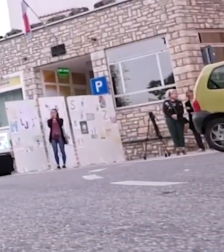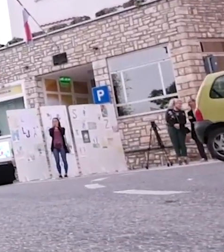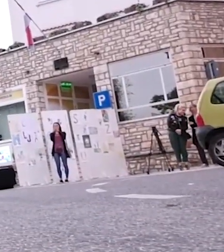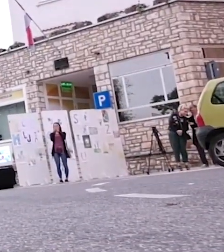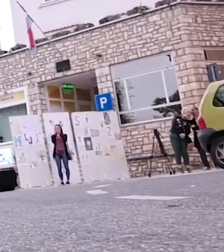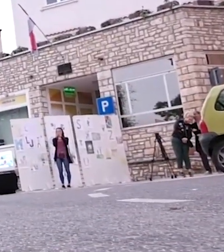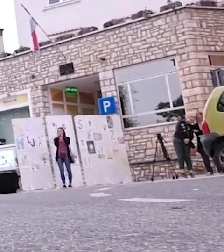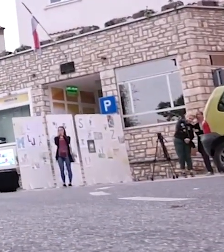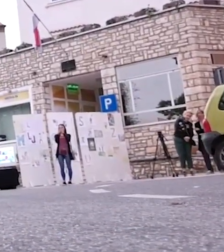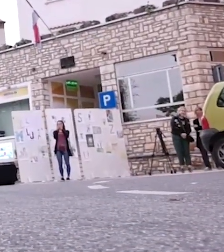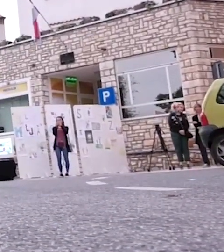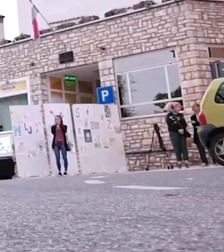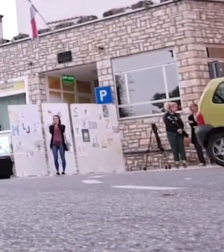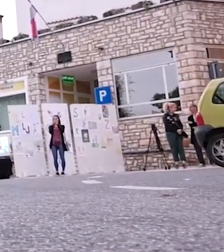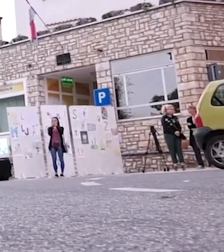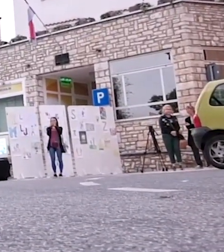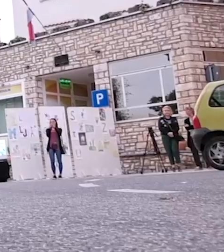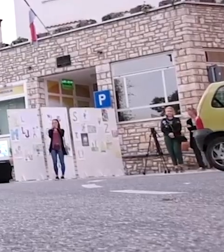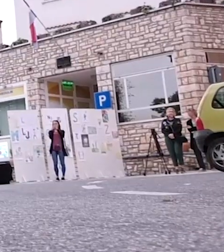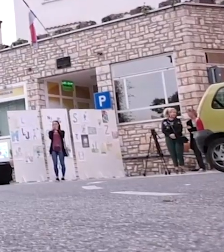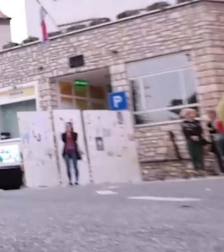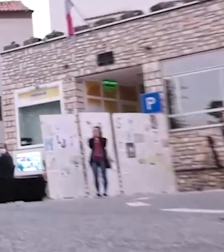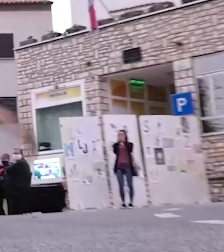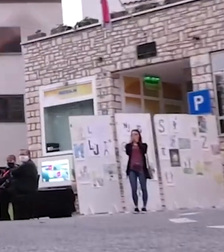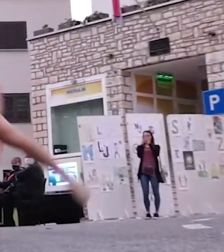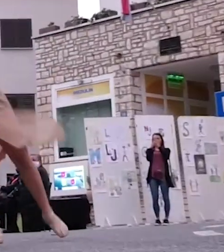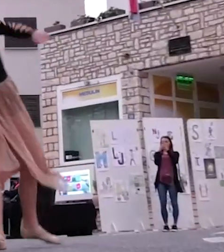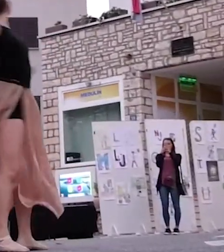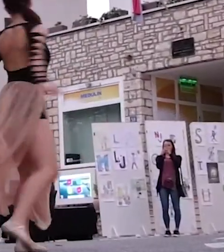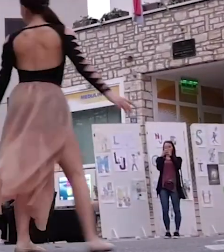Superhero u izvedbi Superhero.